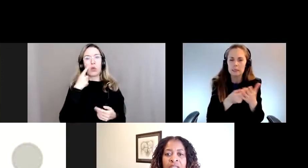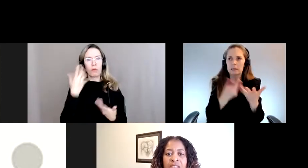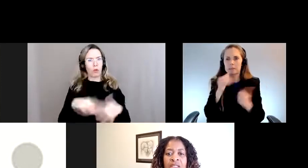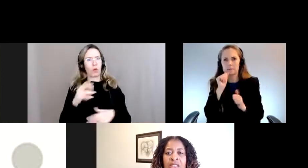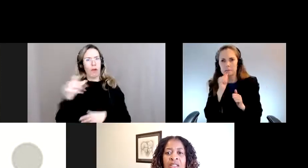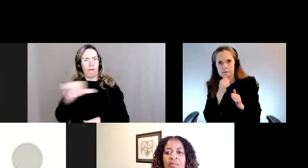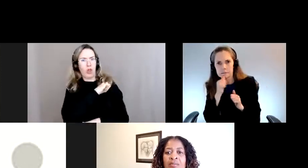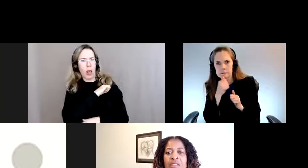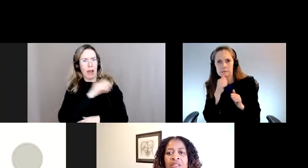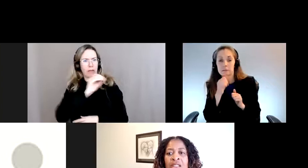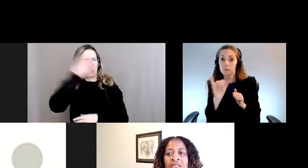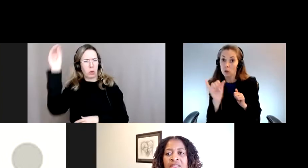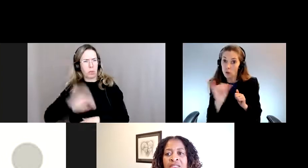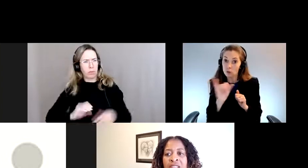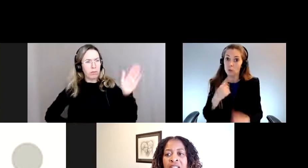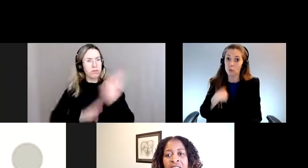sexiste augmenter considérablement.